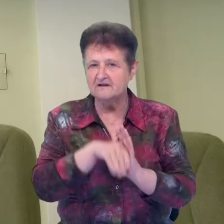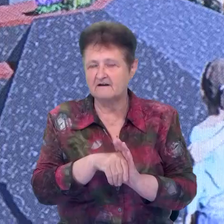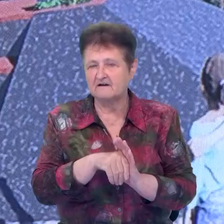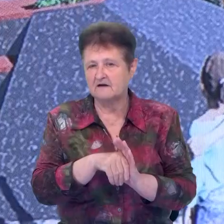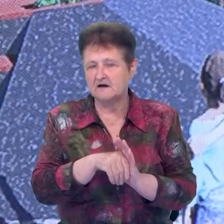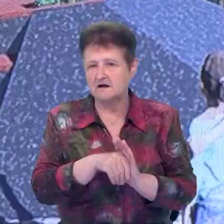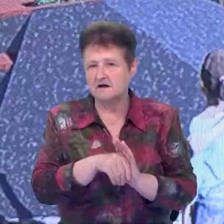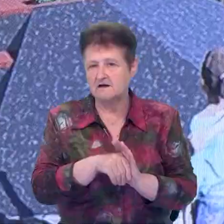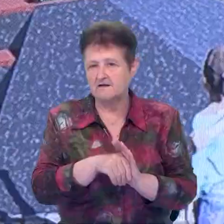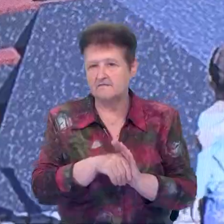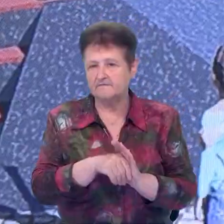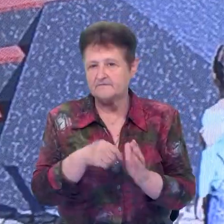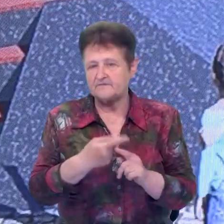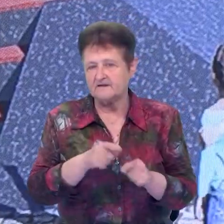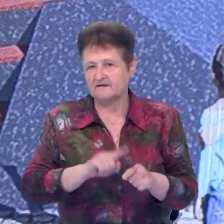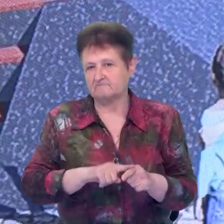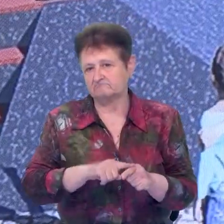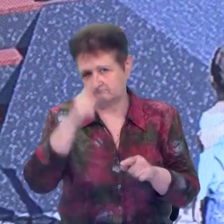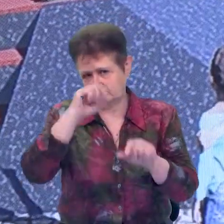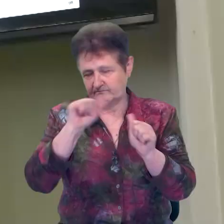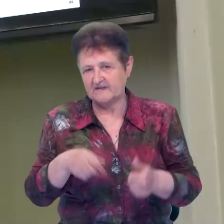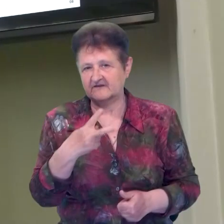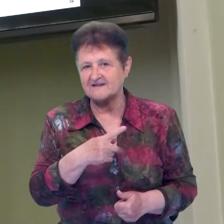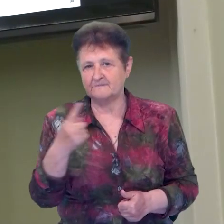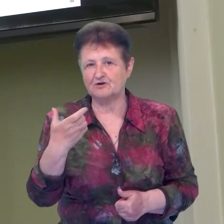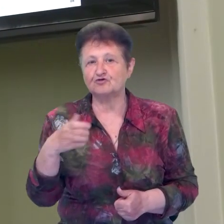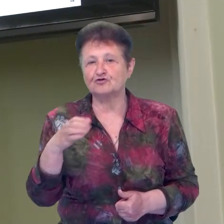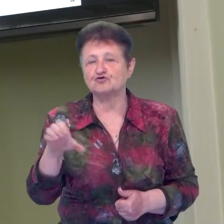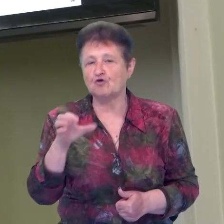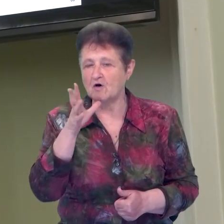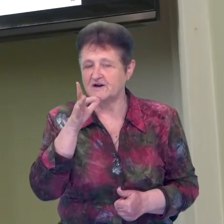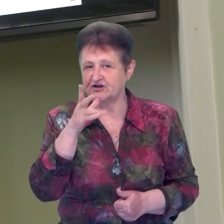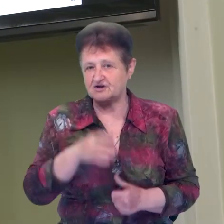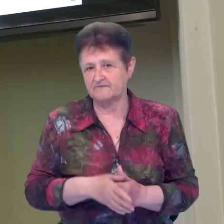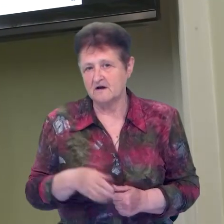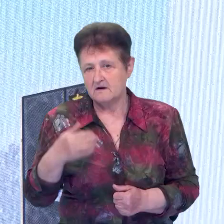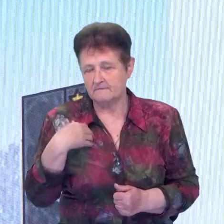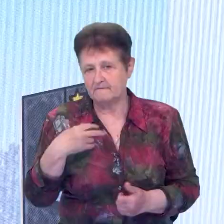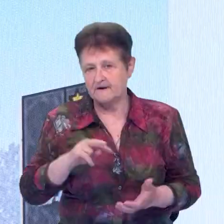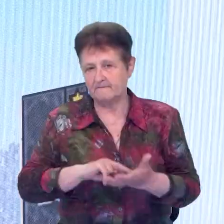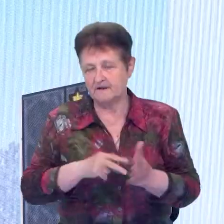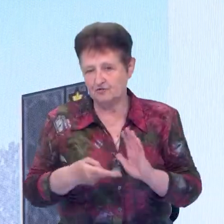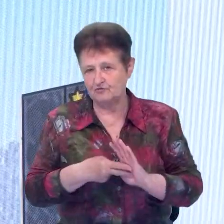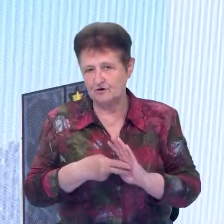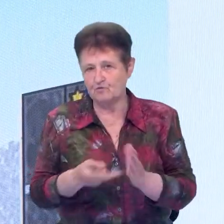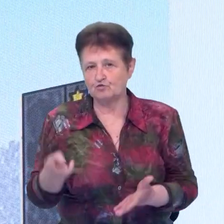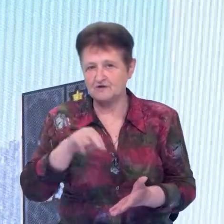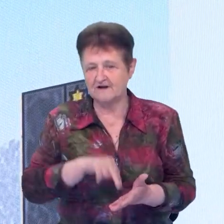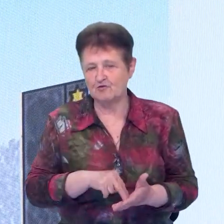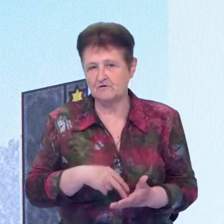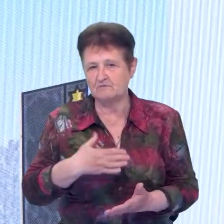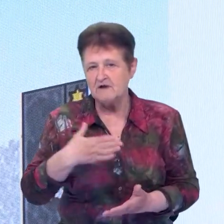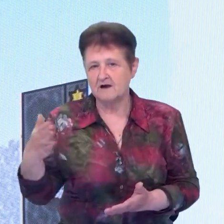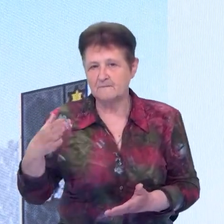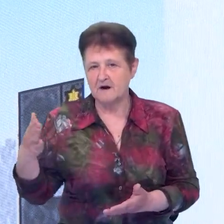Це янгел 21-го стекляча. Ми пропонуємо встановити однакові стели і в правому верхньому куту